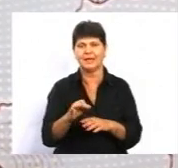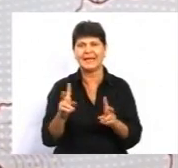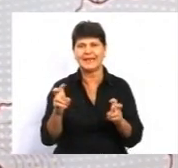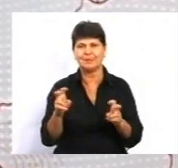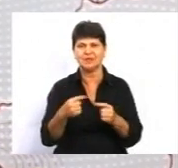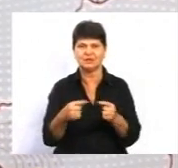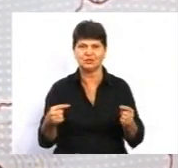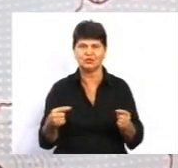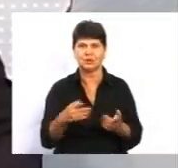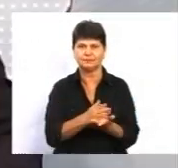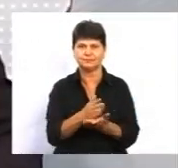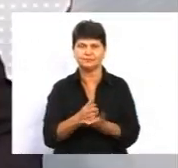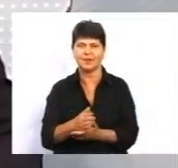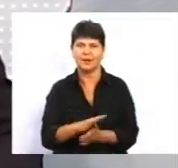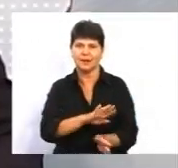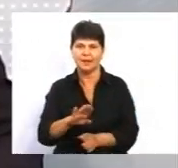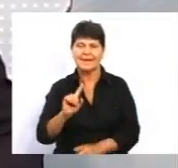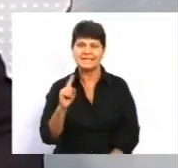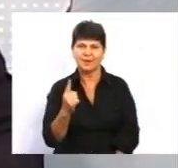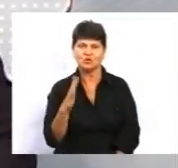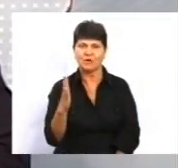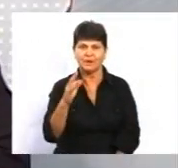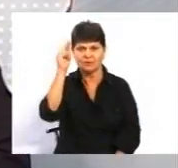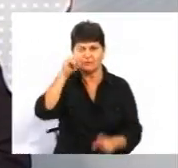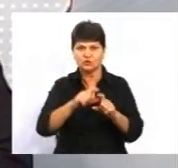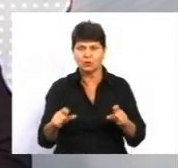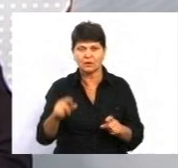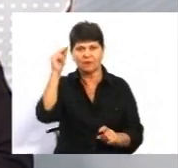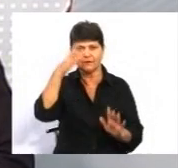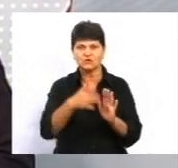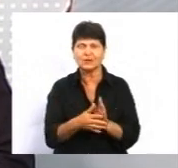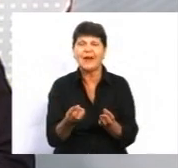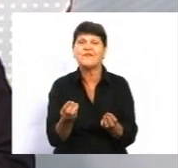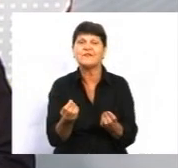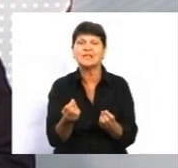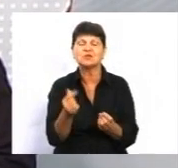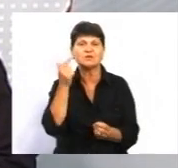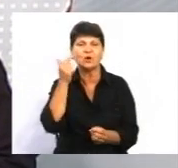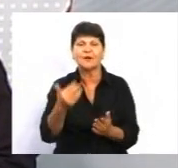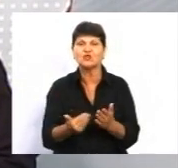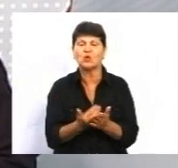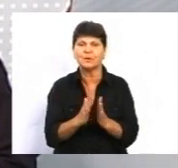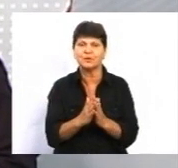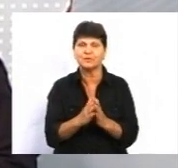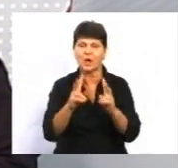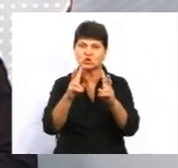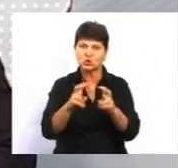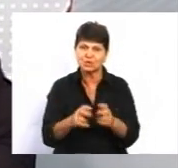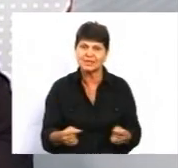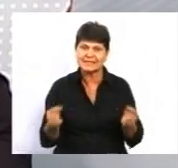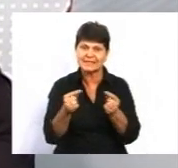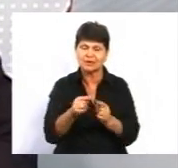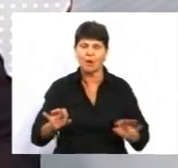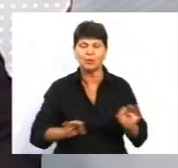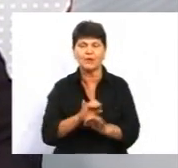дисциплін. З 1 вересня школярі вивчатимуть фінансову грамотність за новими підручниками. Згідно з дослідженням, яке провів проєкт